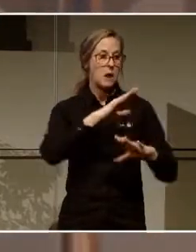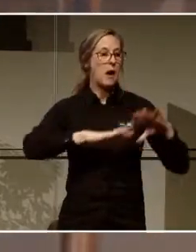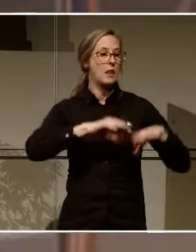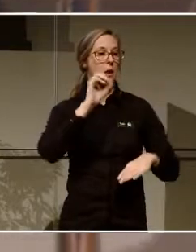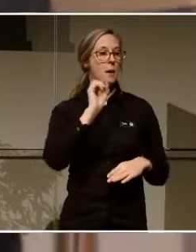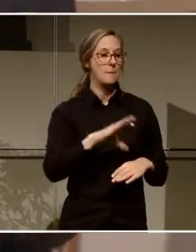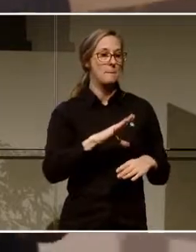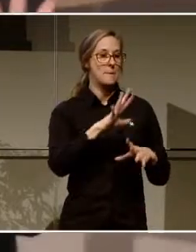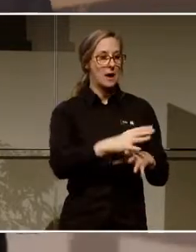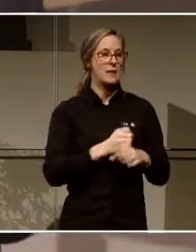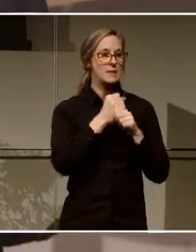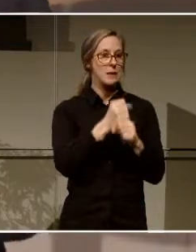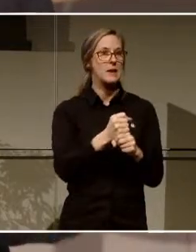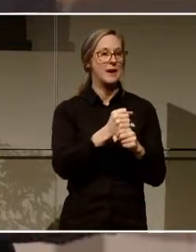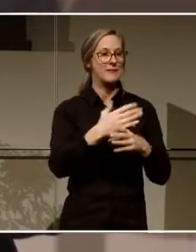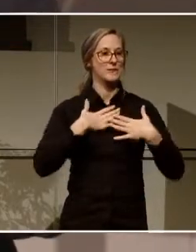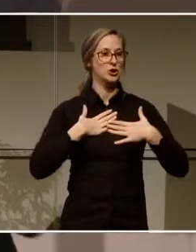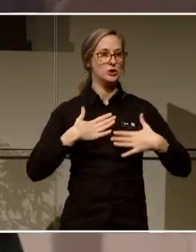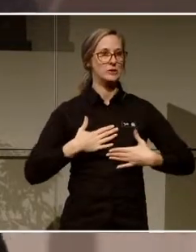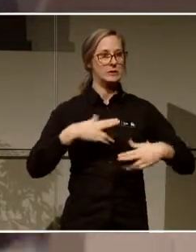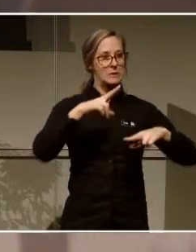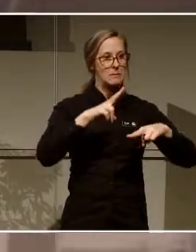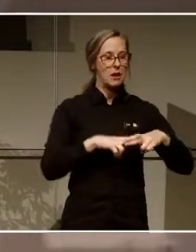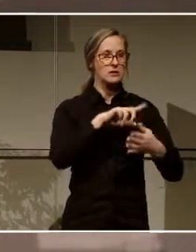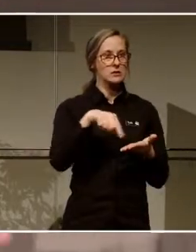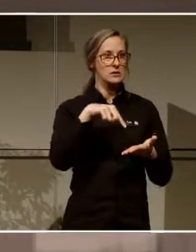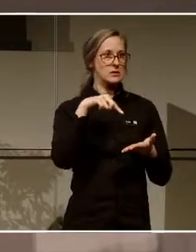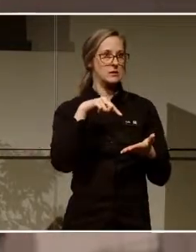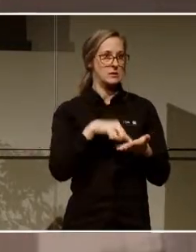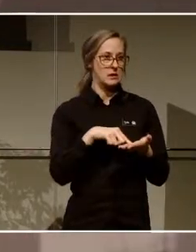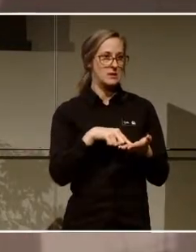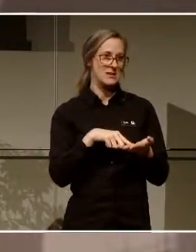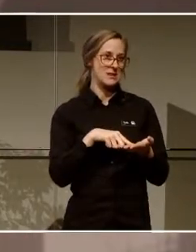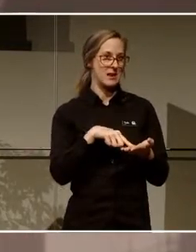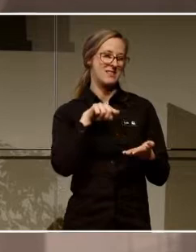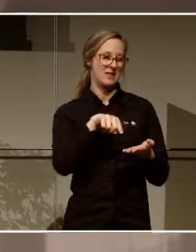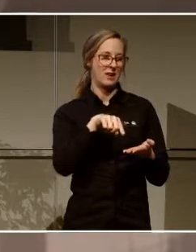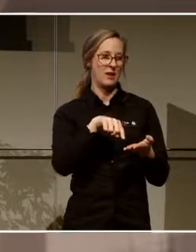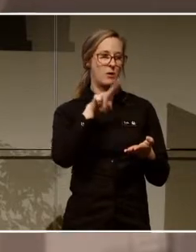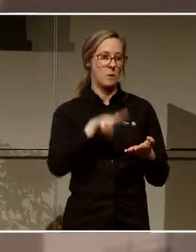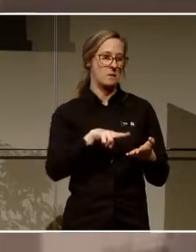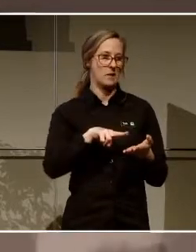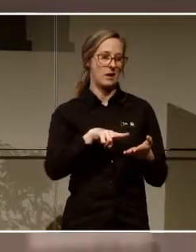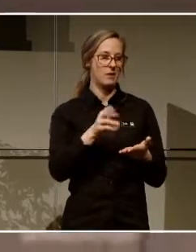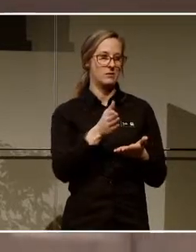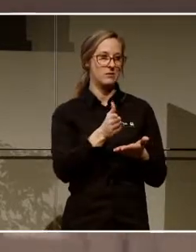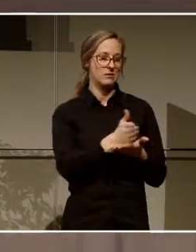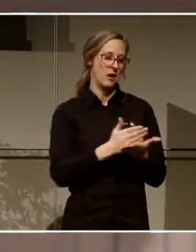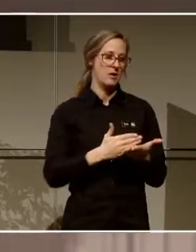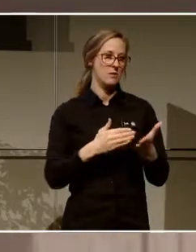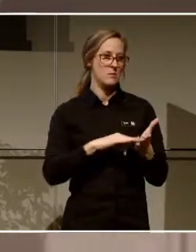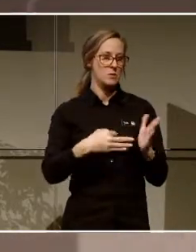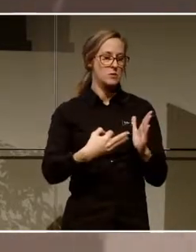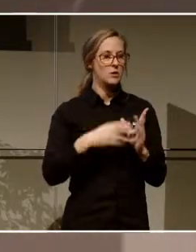etablera de här fysiska centren som en väldigt konkret del i projektet såklart. Och